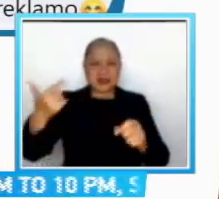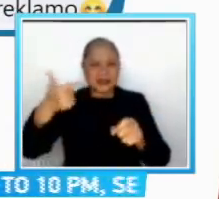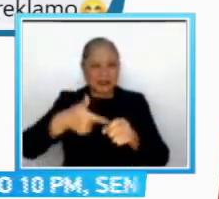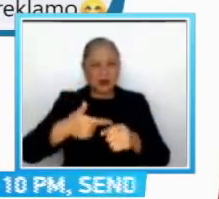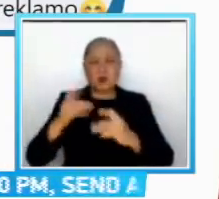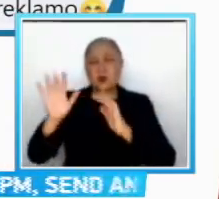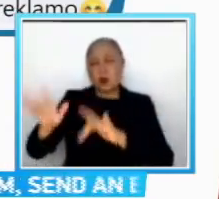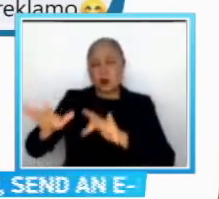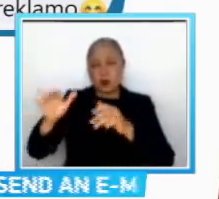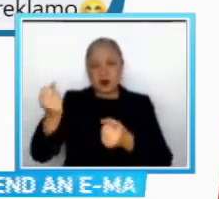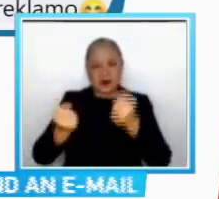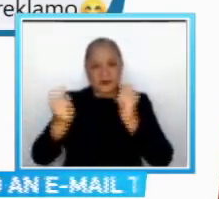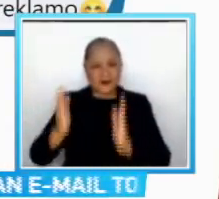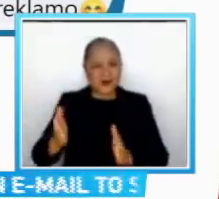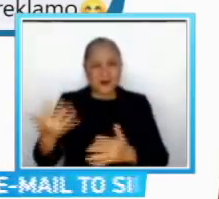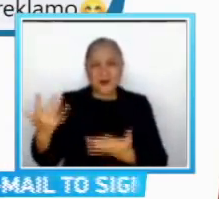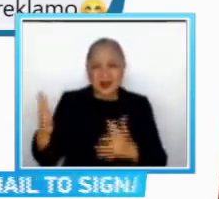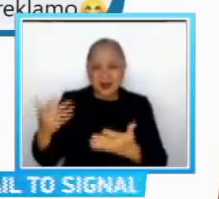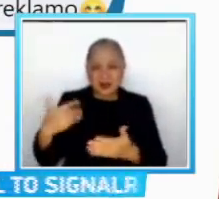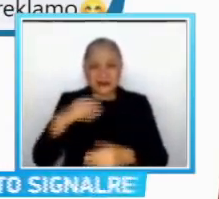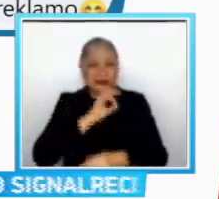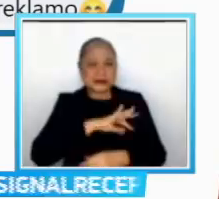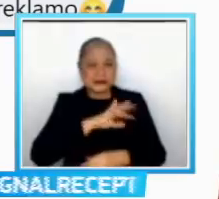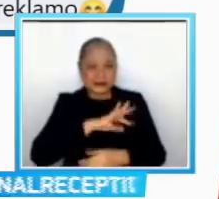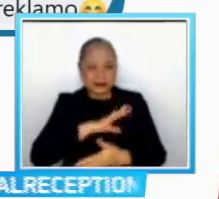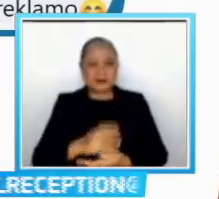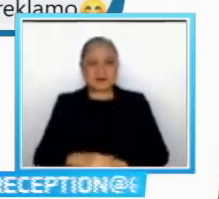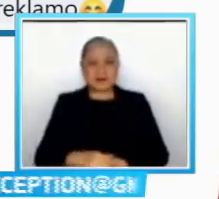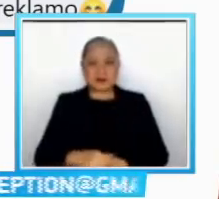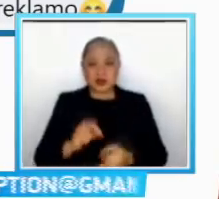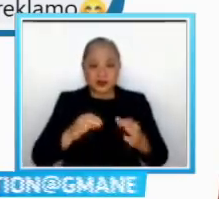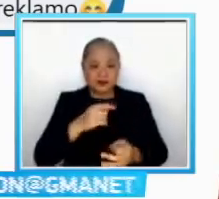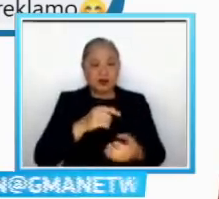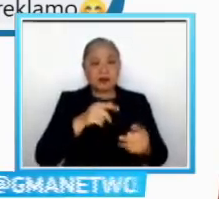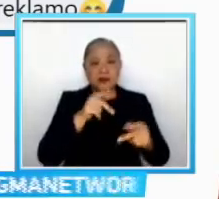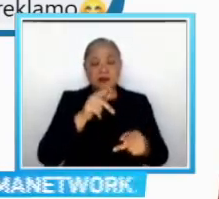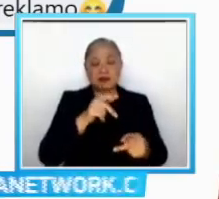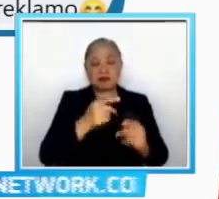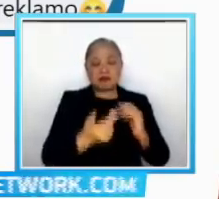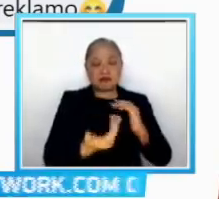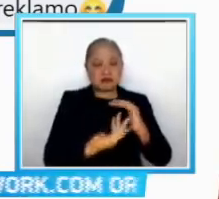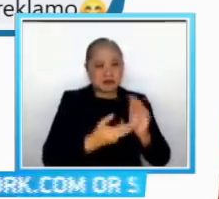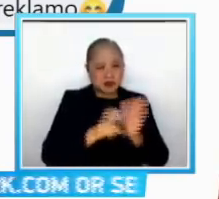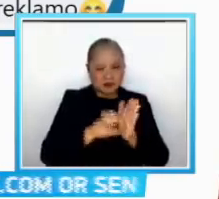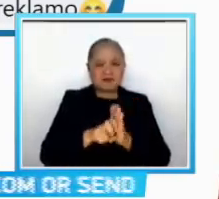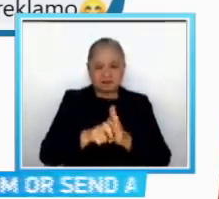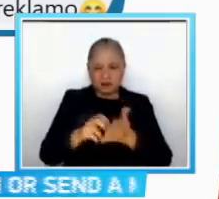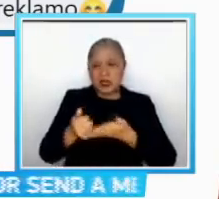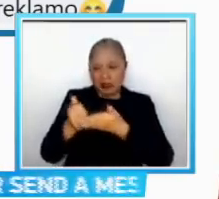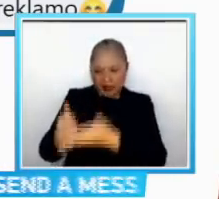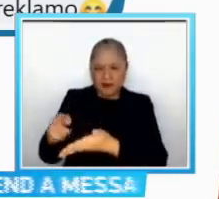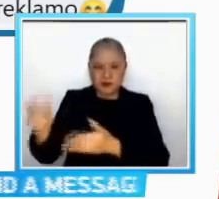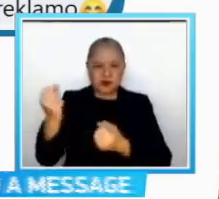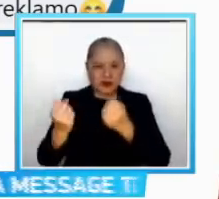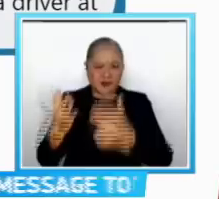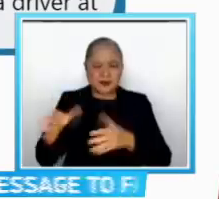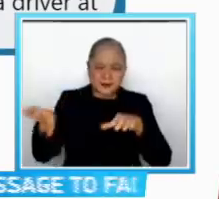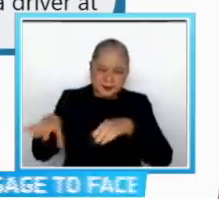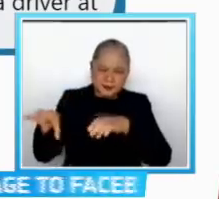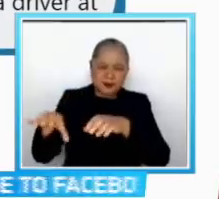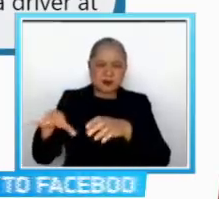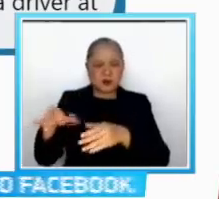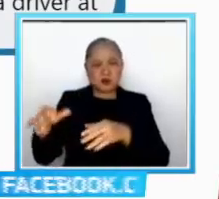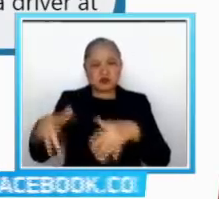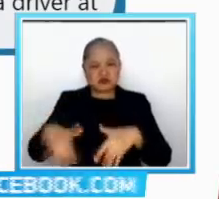driver dahil wala na sila halos kita Kung afford ng pasahero, ay tulungan na lang daw ang mga driver na nagsisikap buhayin ang kanilang